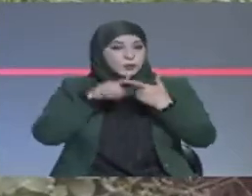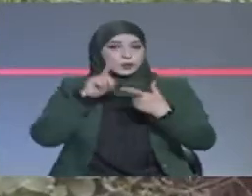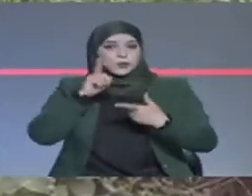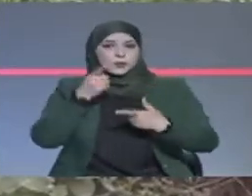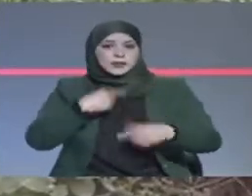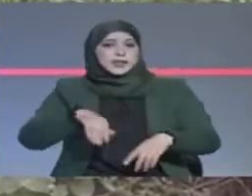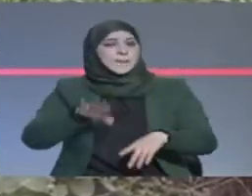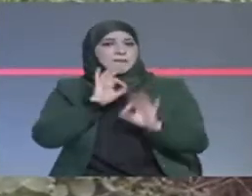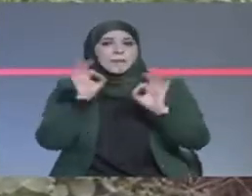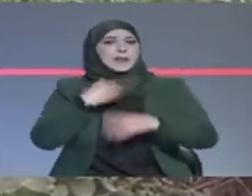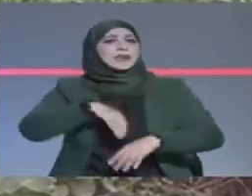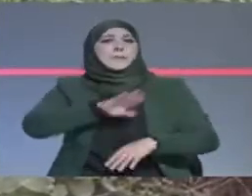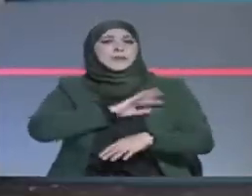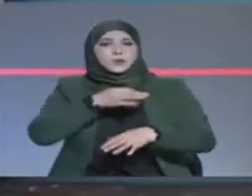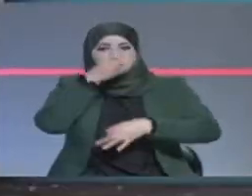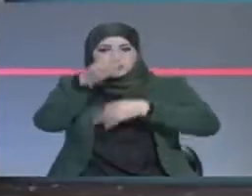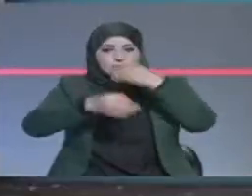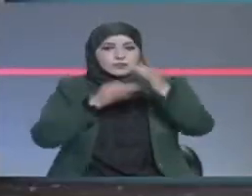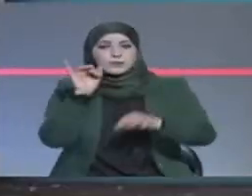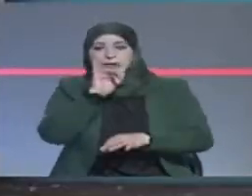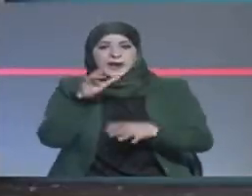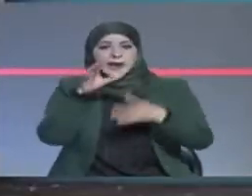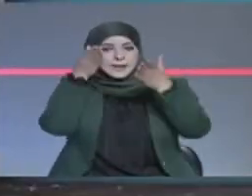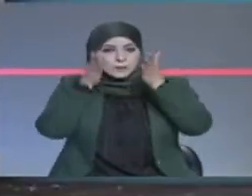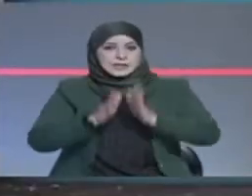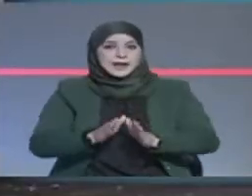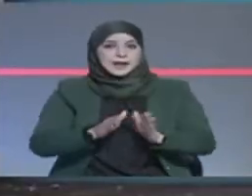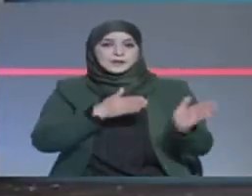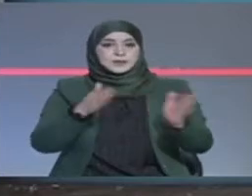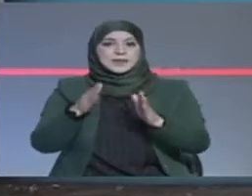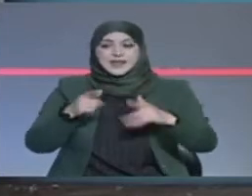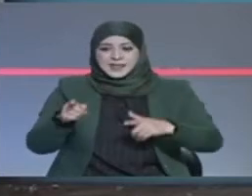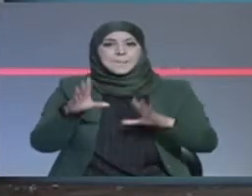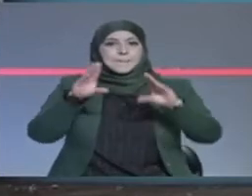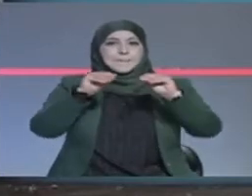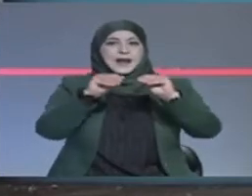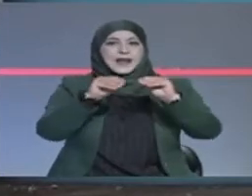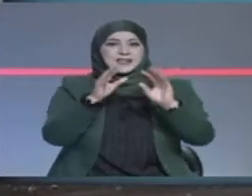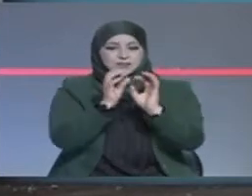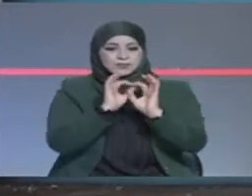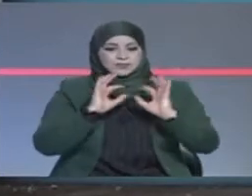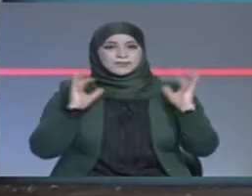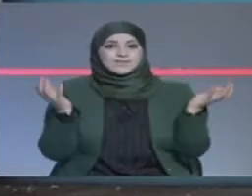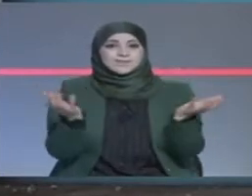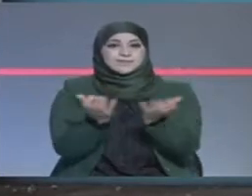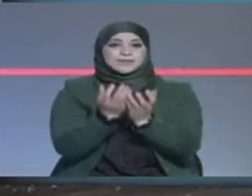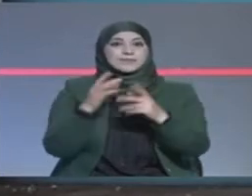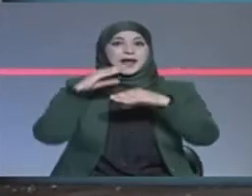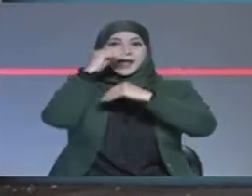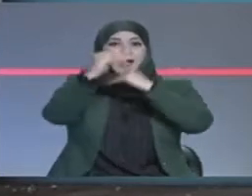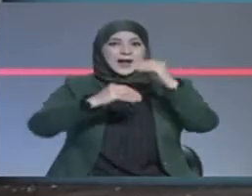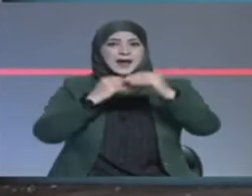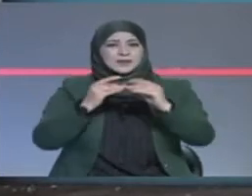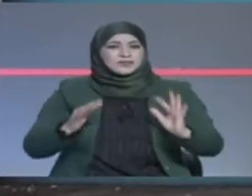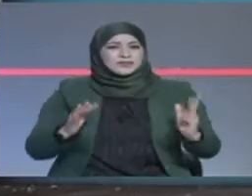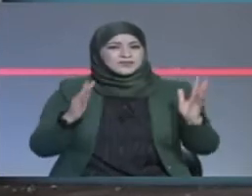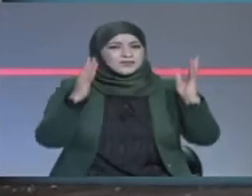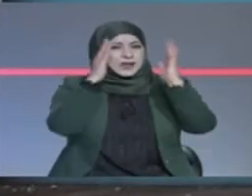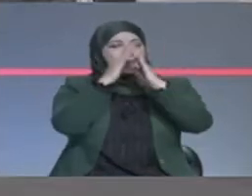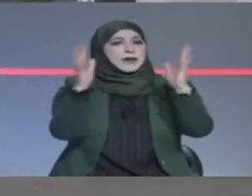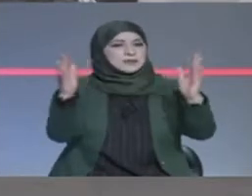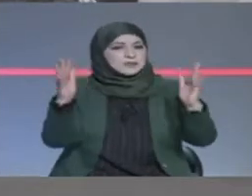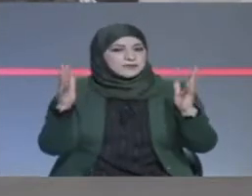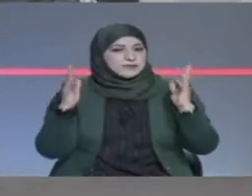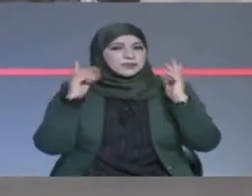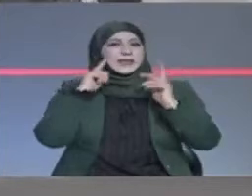مسؤوليتها عنها فيرونغا هي مجمع حدائق طبيعية ذات سيط عالمي بركانية وجبلية وغابية